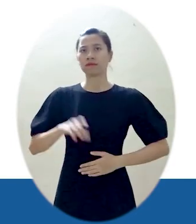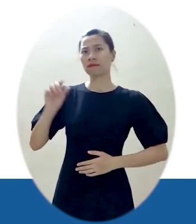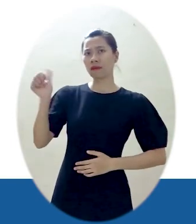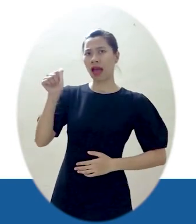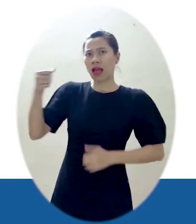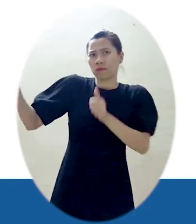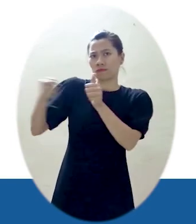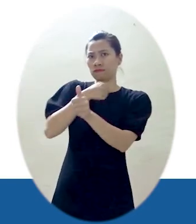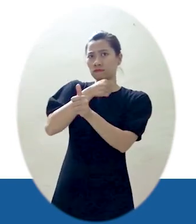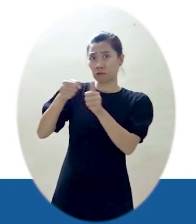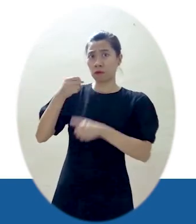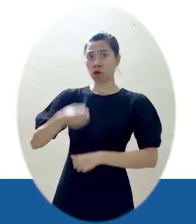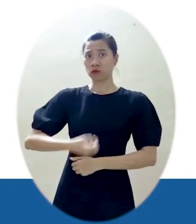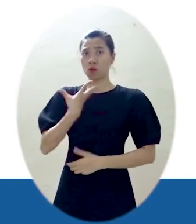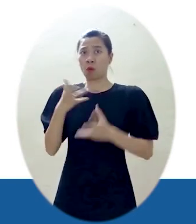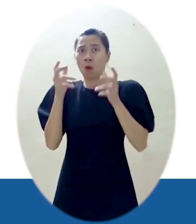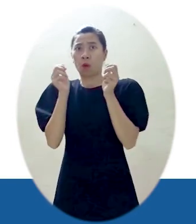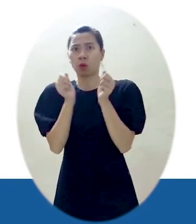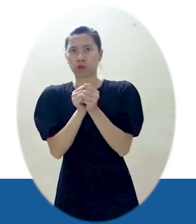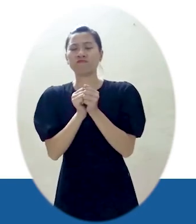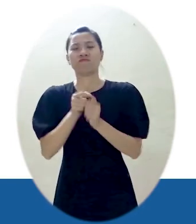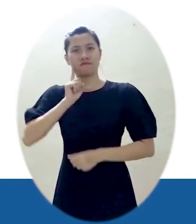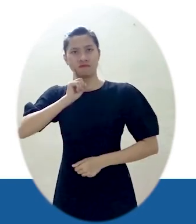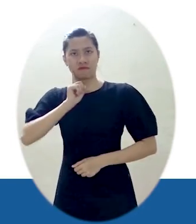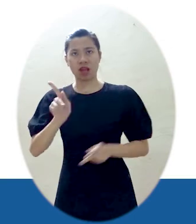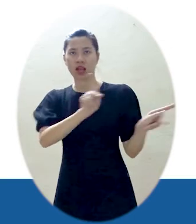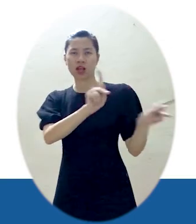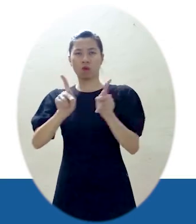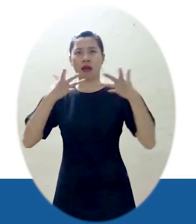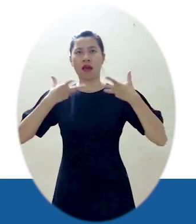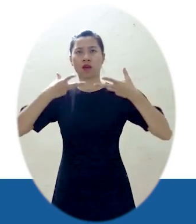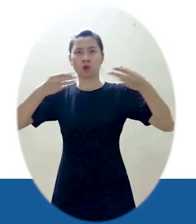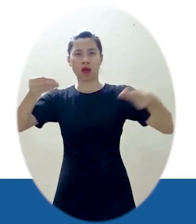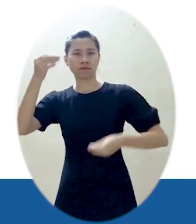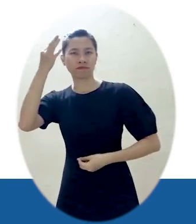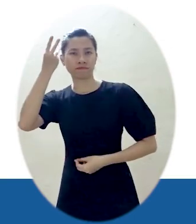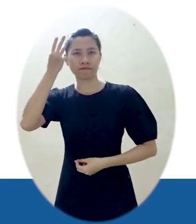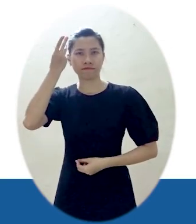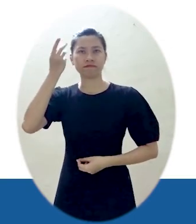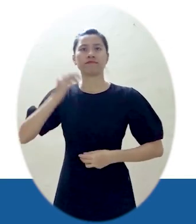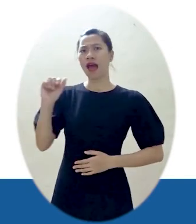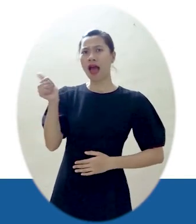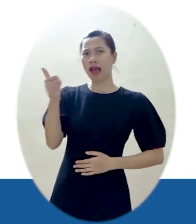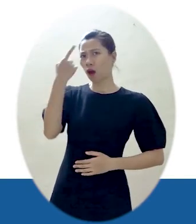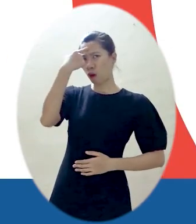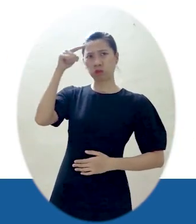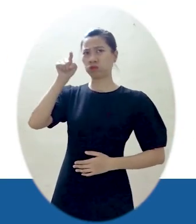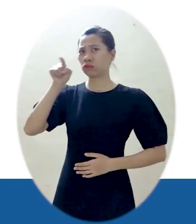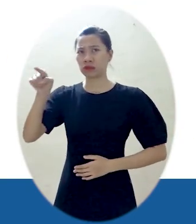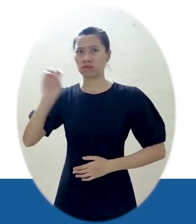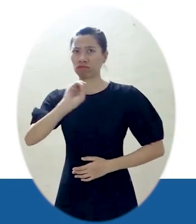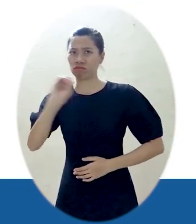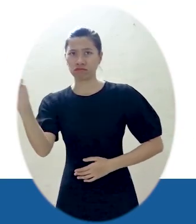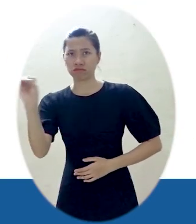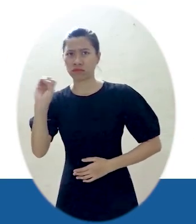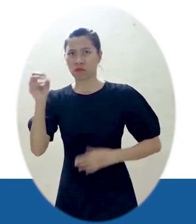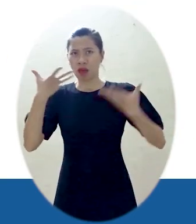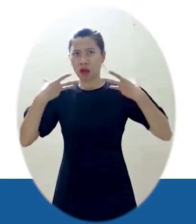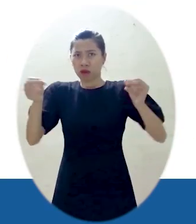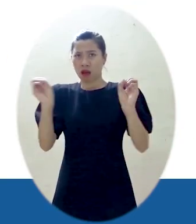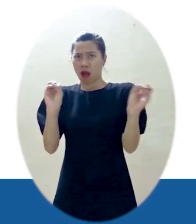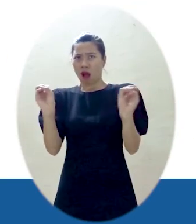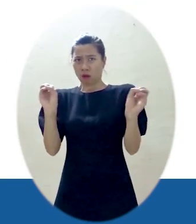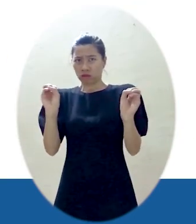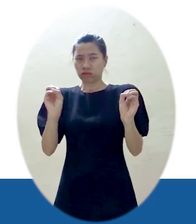Lập kế hoạch an toàn để tự bảo vệ nếu phải sống cùng kẻ bạo hành Không ở riêng với người mình cảm thấy mất an toàn